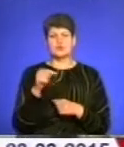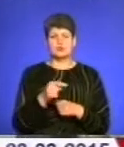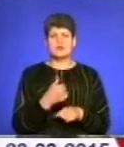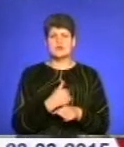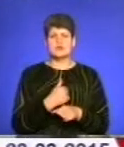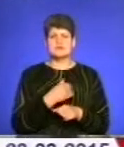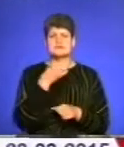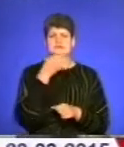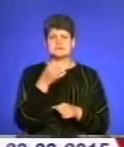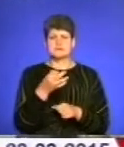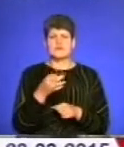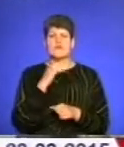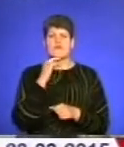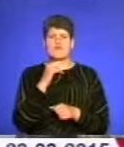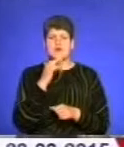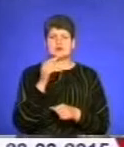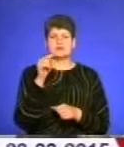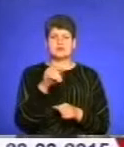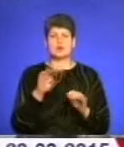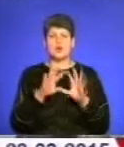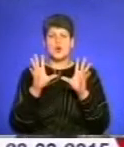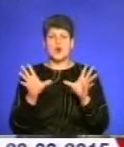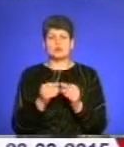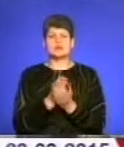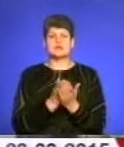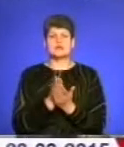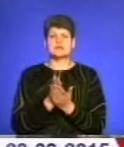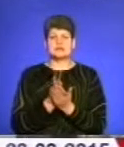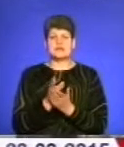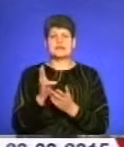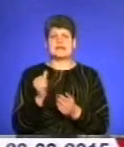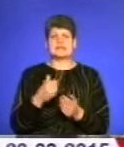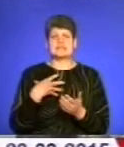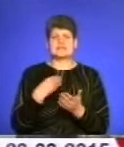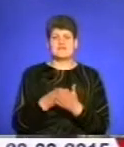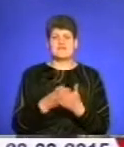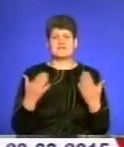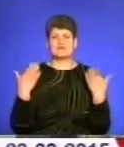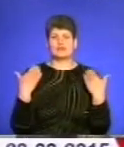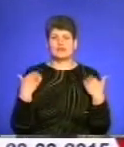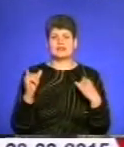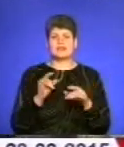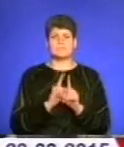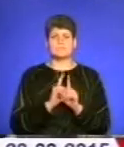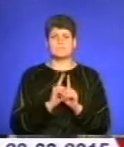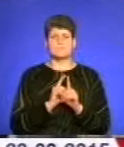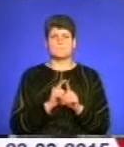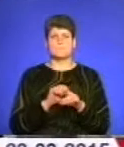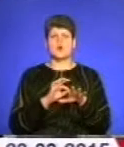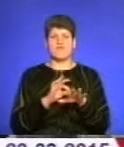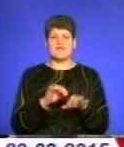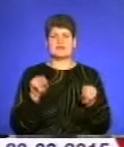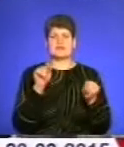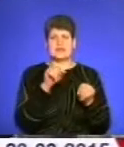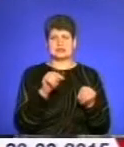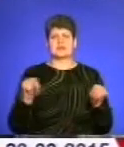засередити в першу чергу увагу на тих хлопців, які заслужили на свій відпочинок і на проведення їх реабілітації.